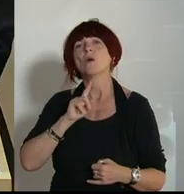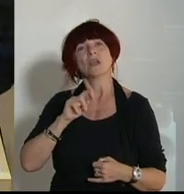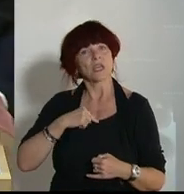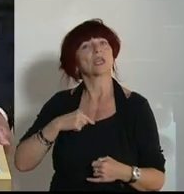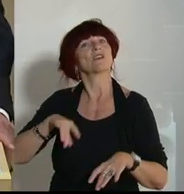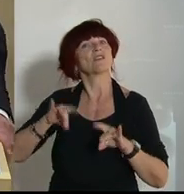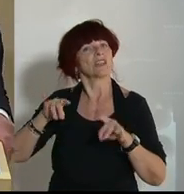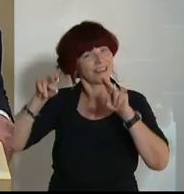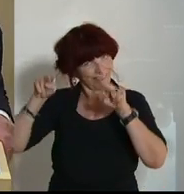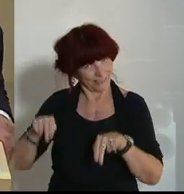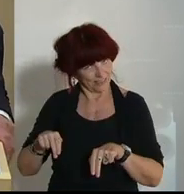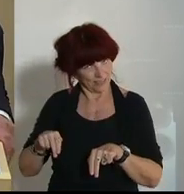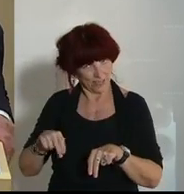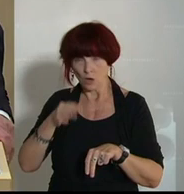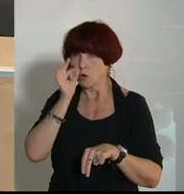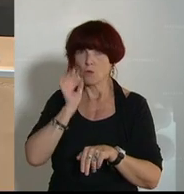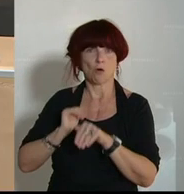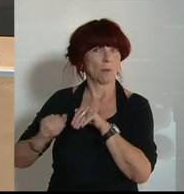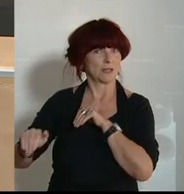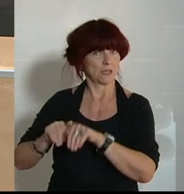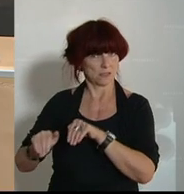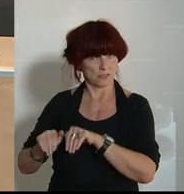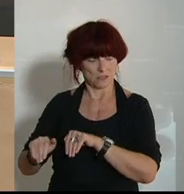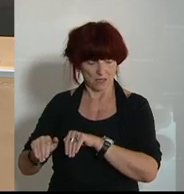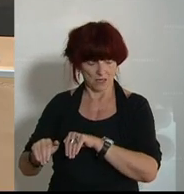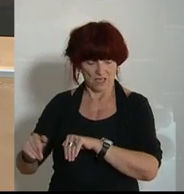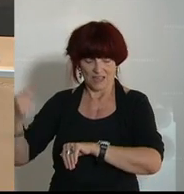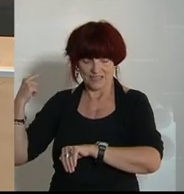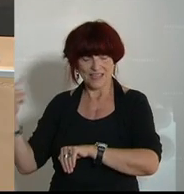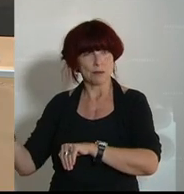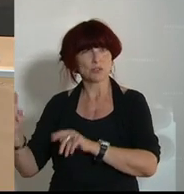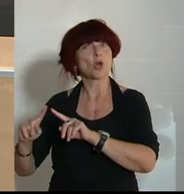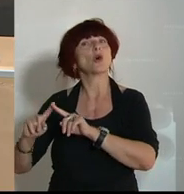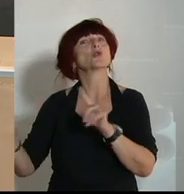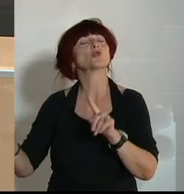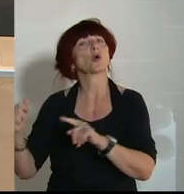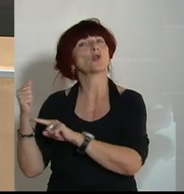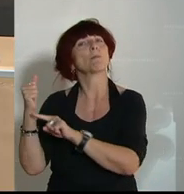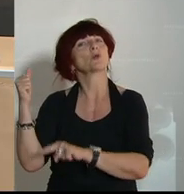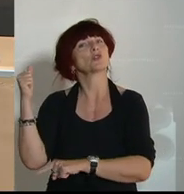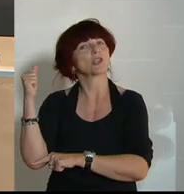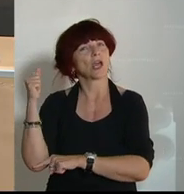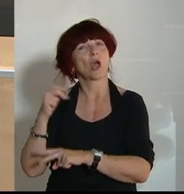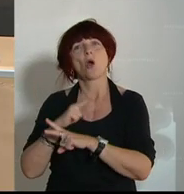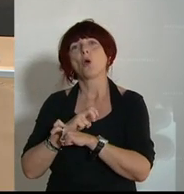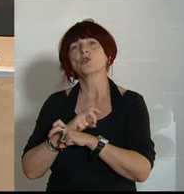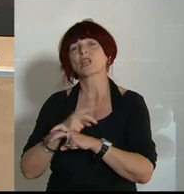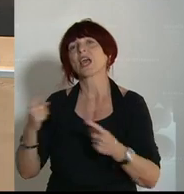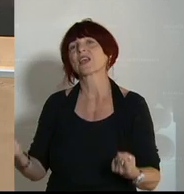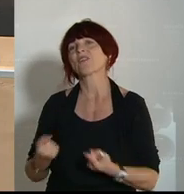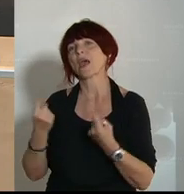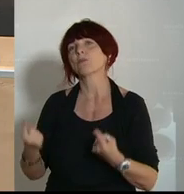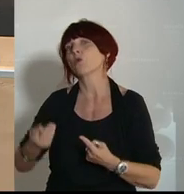finde es super, Frau Minister, dass Sie ein Sonderbudget für die Österreichwerbung in Höhe von 40 Millionen